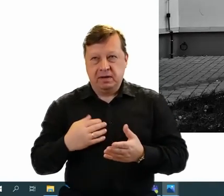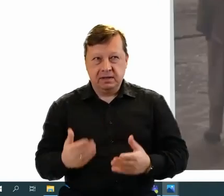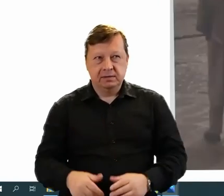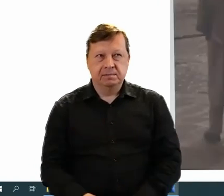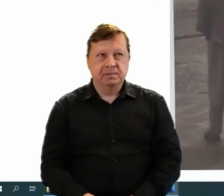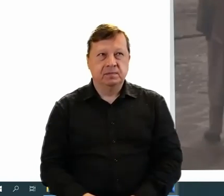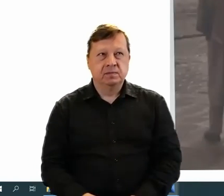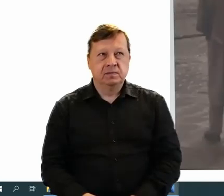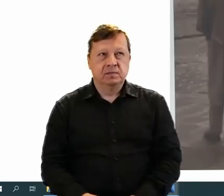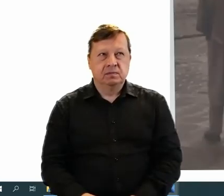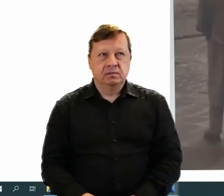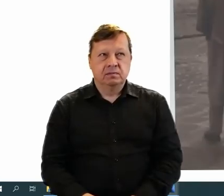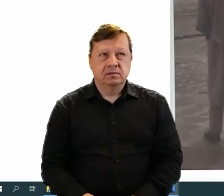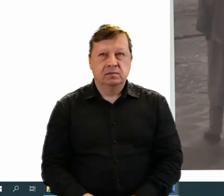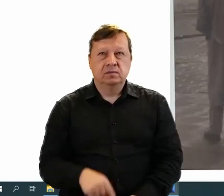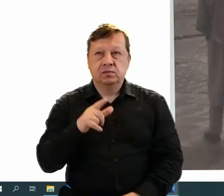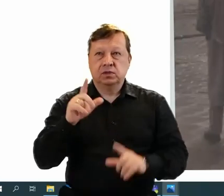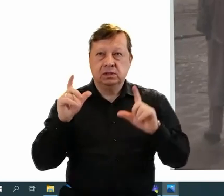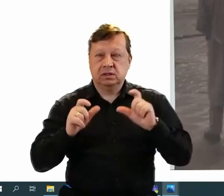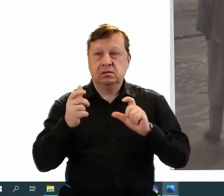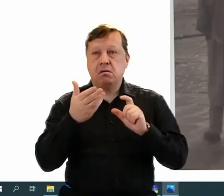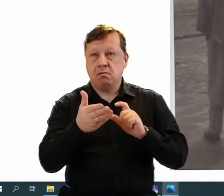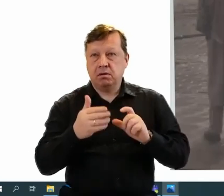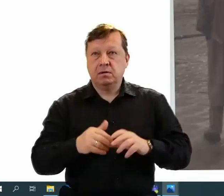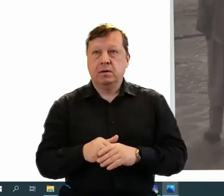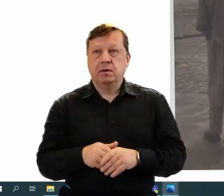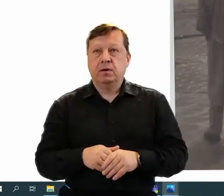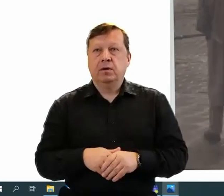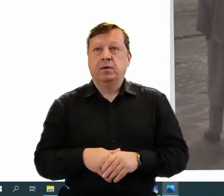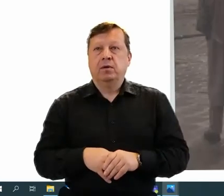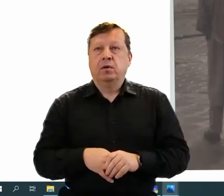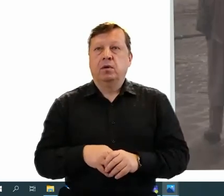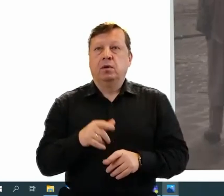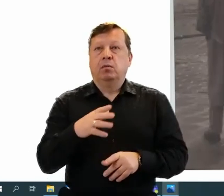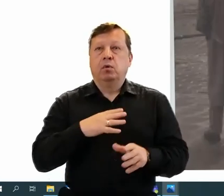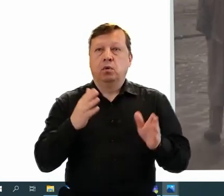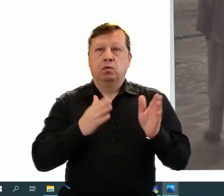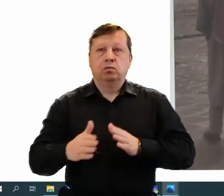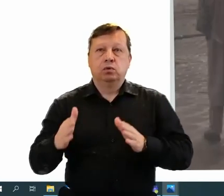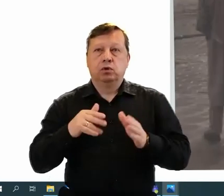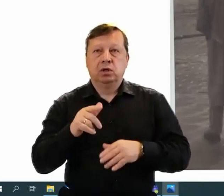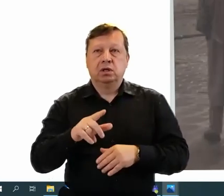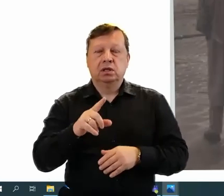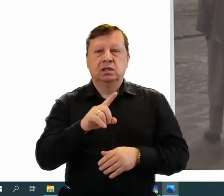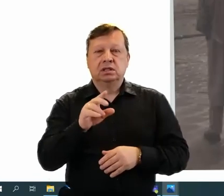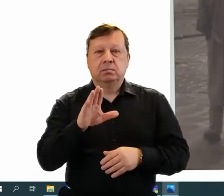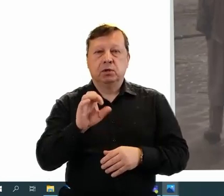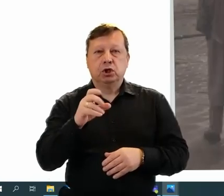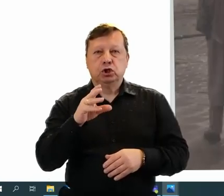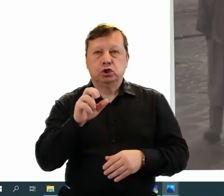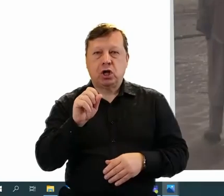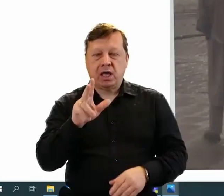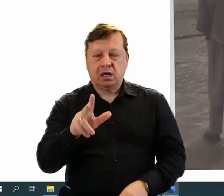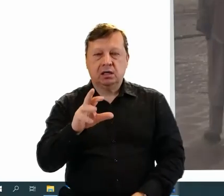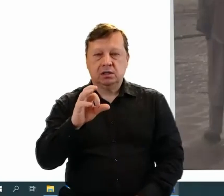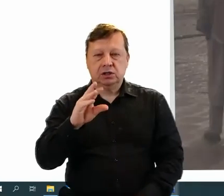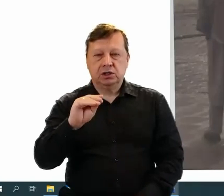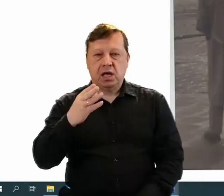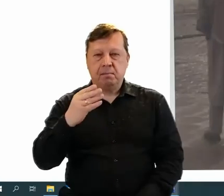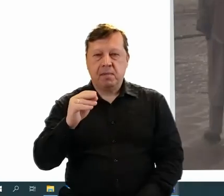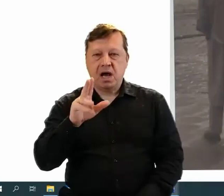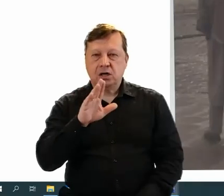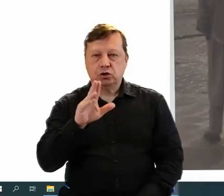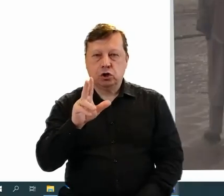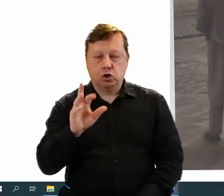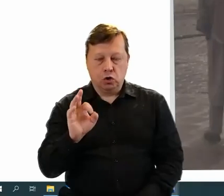Poproszę następne. Tu jest zdjęcie, które przygotował czy zrobił Zbyszek Siemaszko. Jeżeli państwo znacie tego artystę,